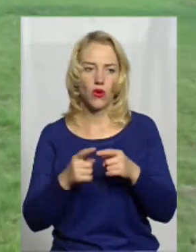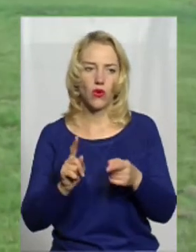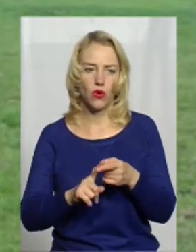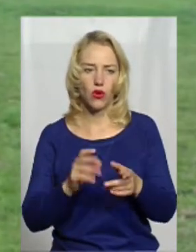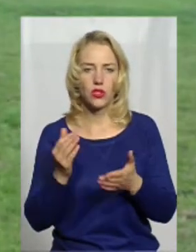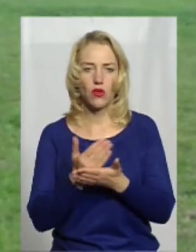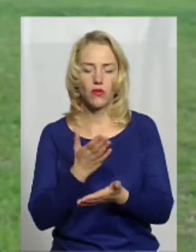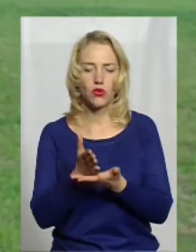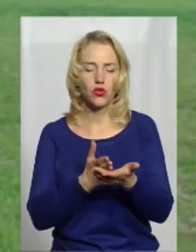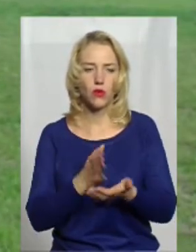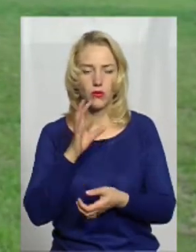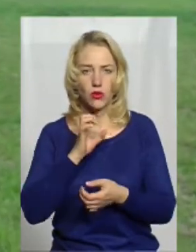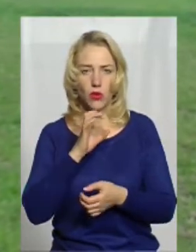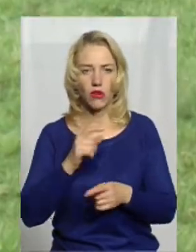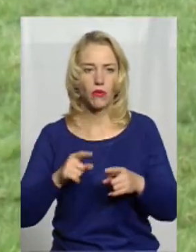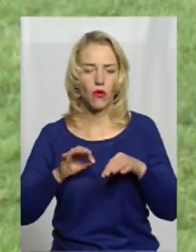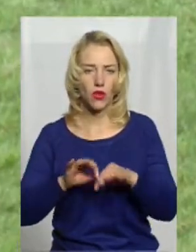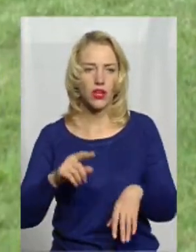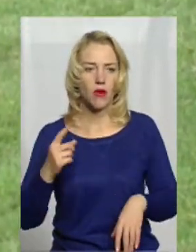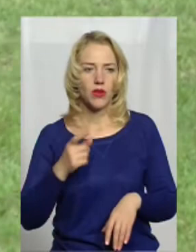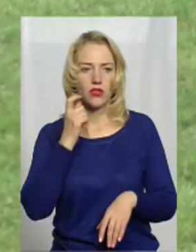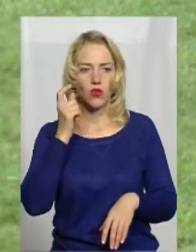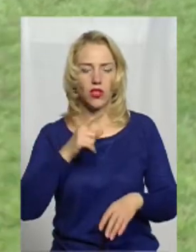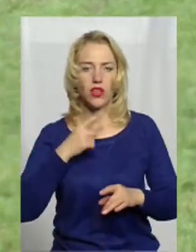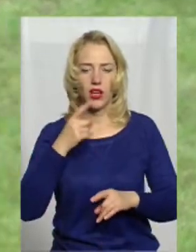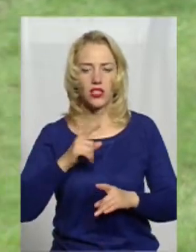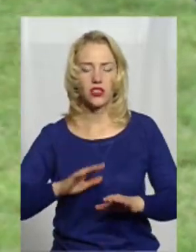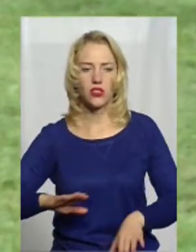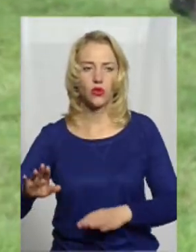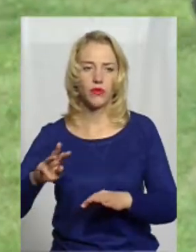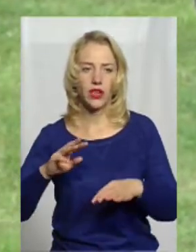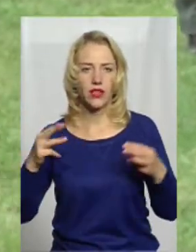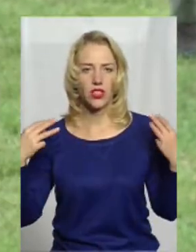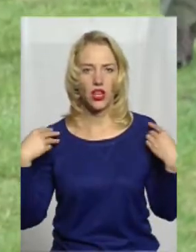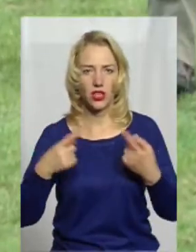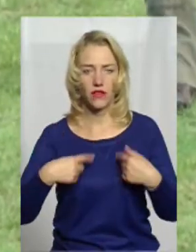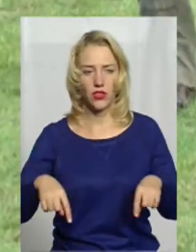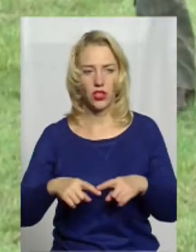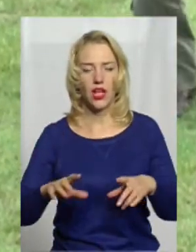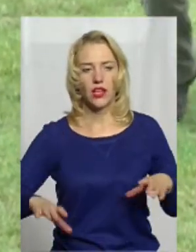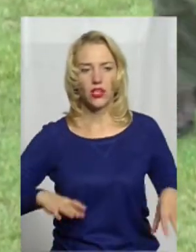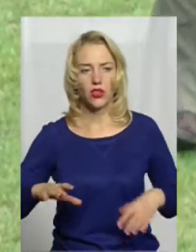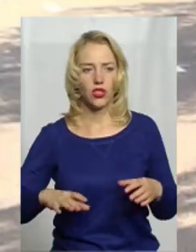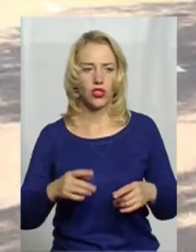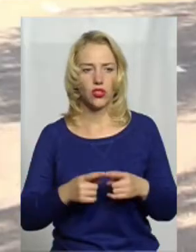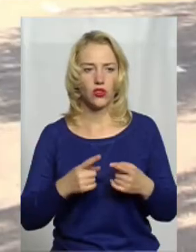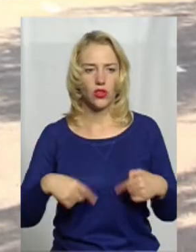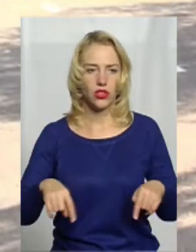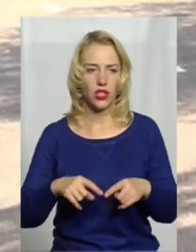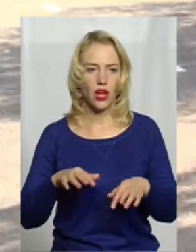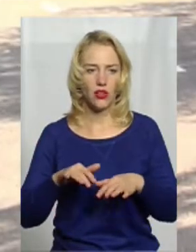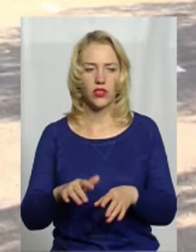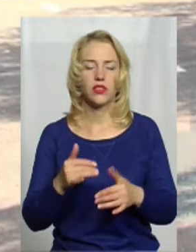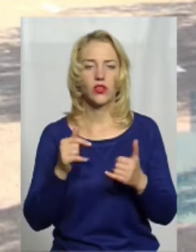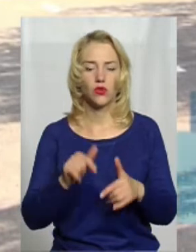службовими собаками проводиться вперше в Україні, каже заступник начальника відділу організації кінологічної діяльності Ярослав Красьоха. Тут